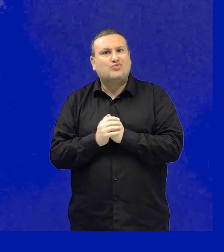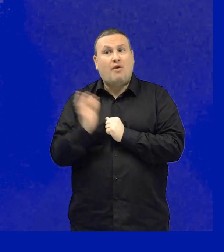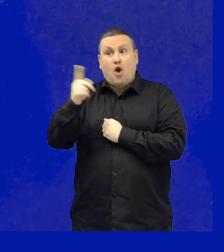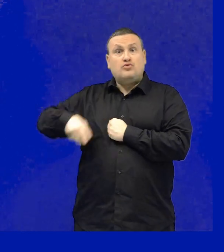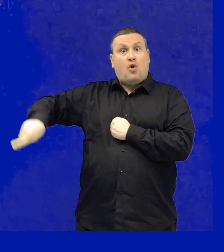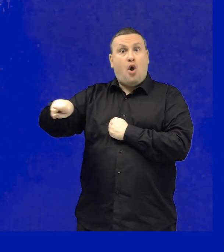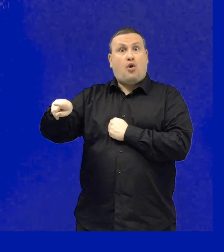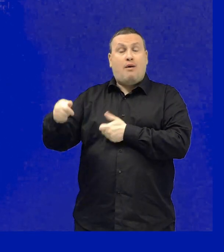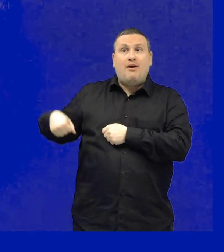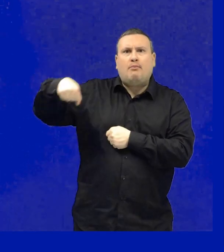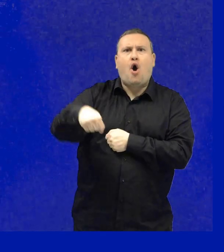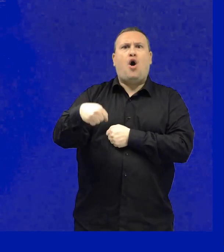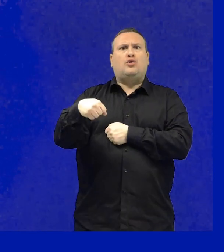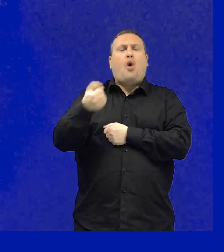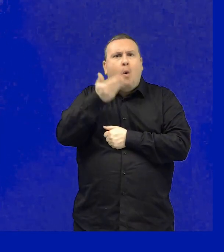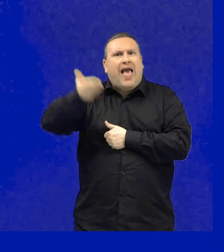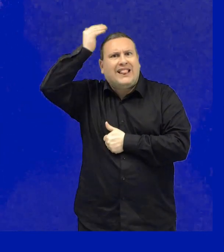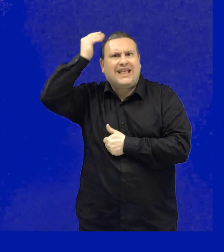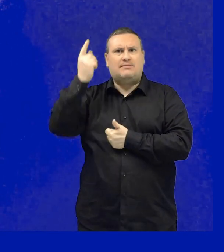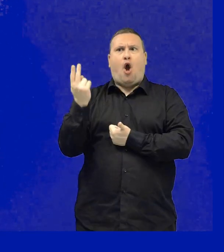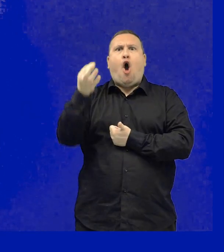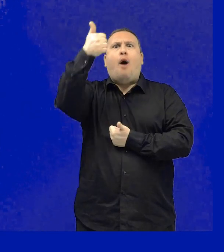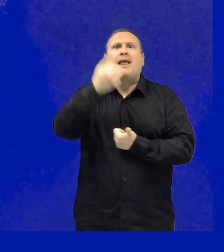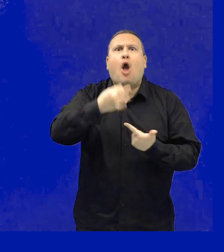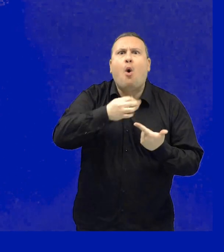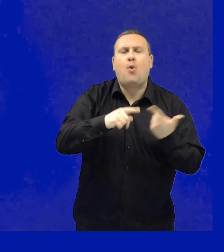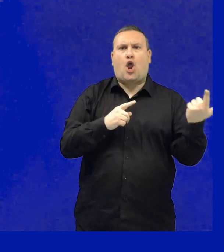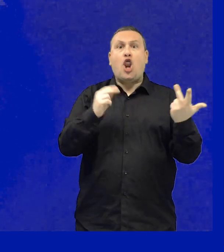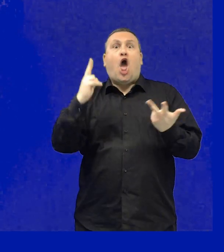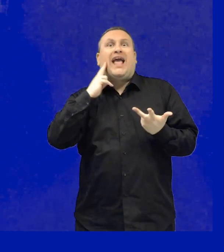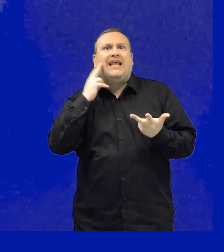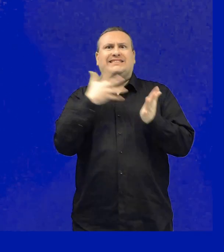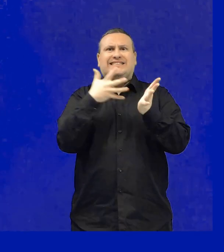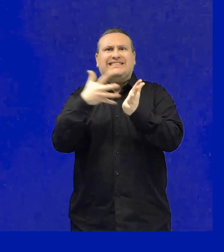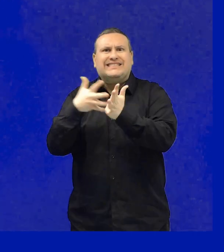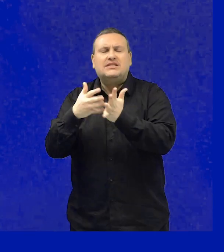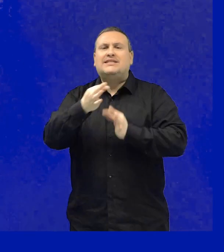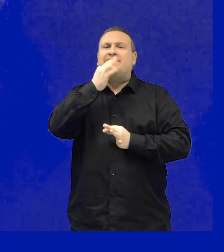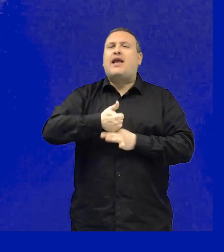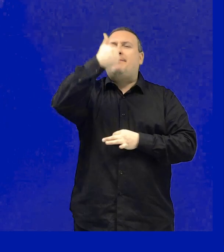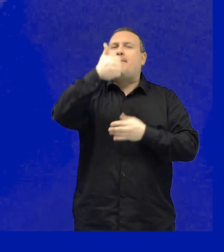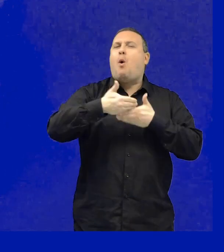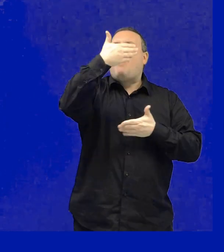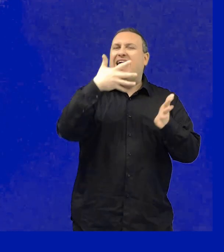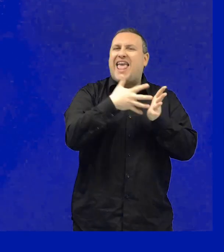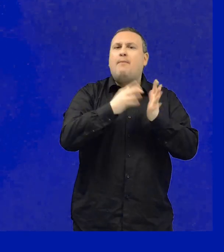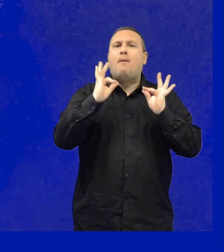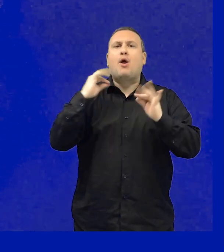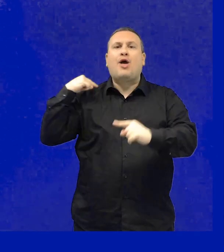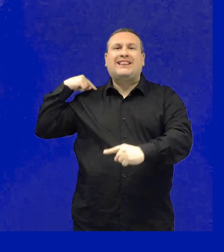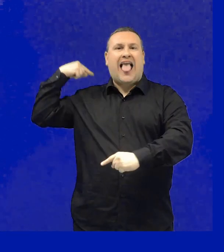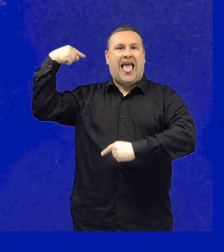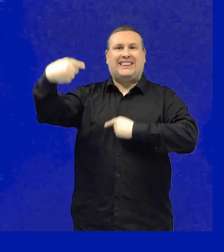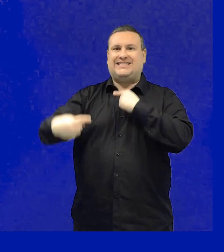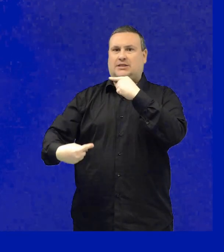Forse hanno avuto difficoltà a farsi battezzare o a fare la prima comunione o a essere cresimati. Quindi le barriere più grandi